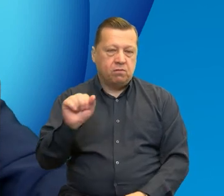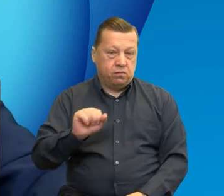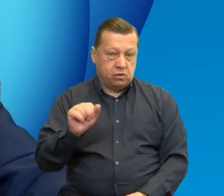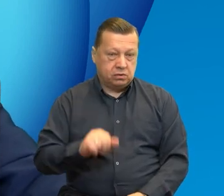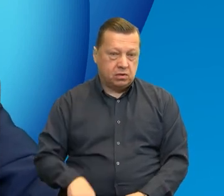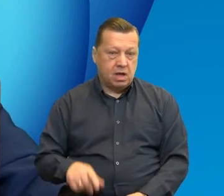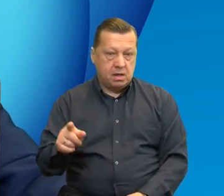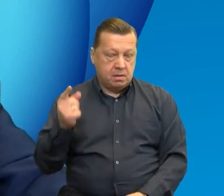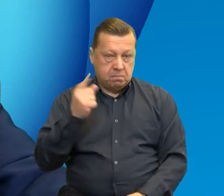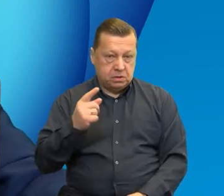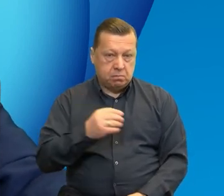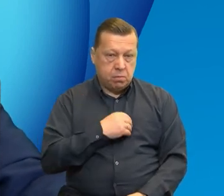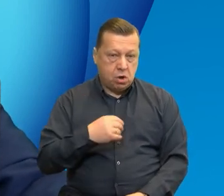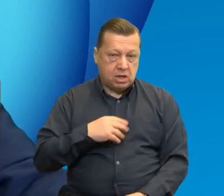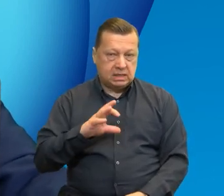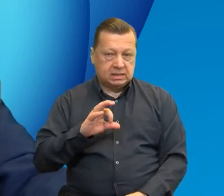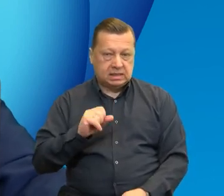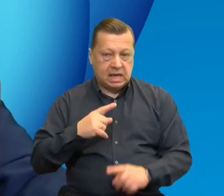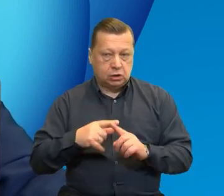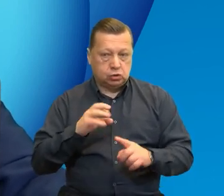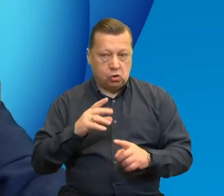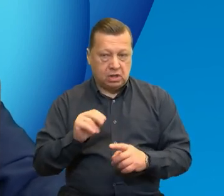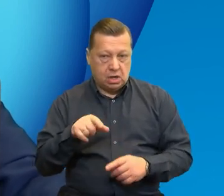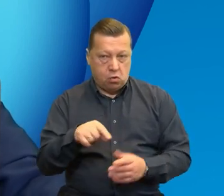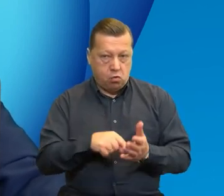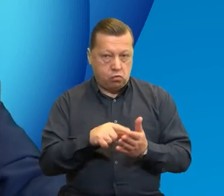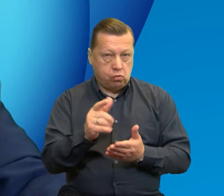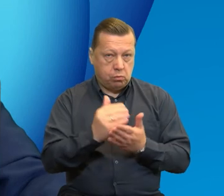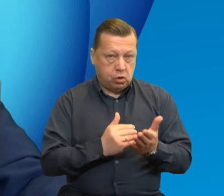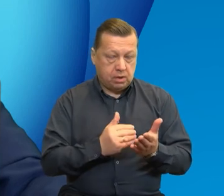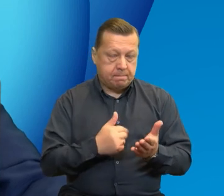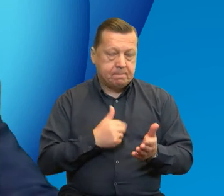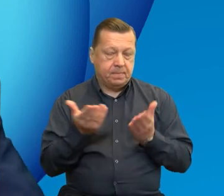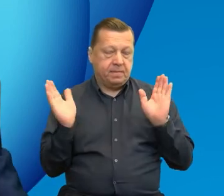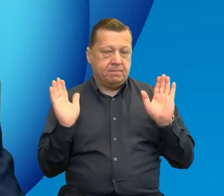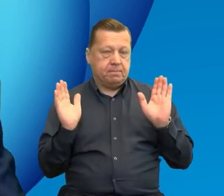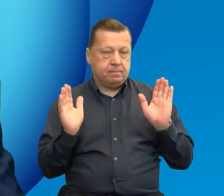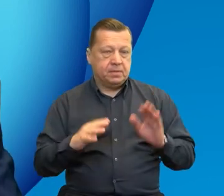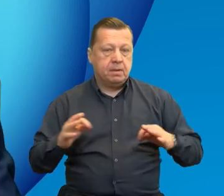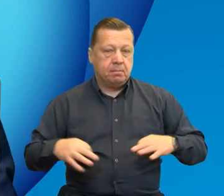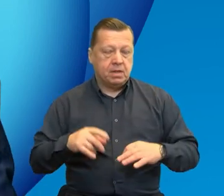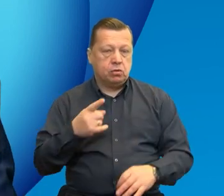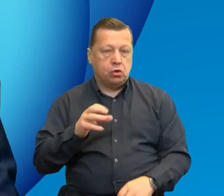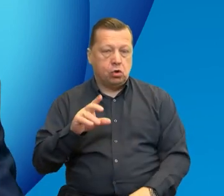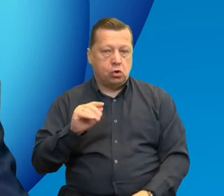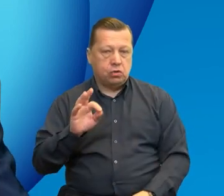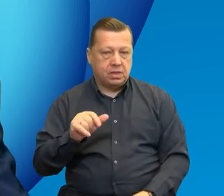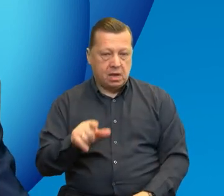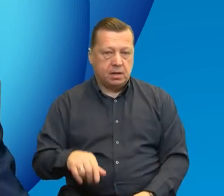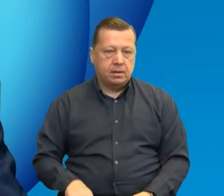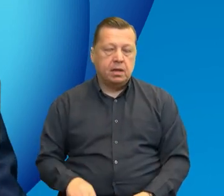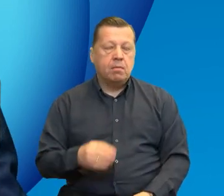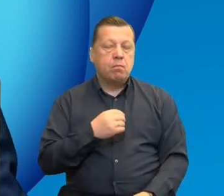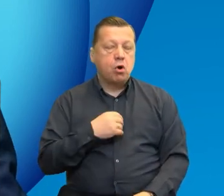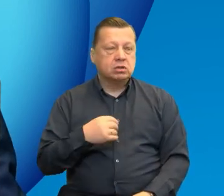czy miał na myśli program Polska Saksonia, tego nie wiemy, ale chciałbym poprosić Panią Dorotę Trapczyńską, która odpowiada właśnie między innymi za program